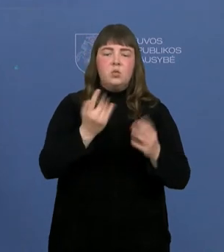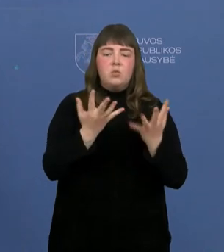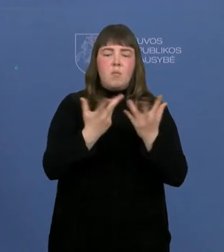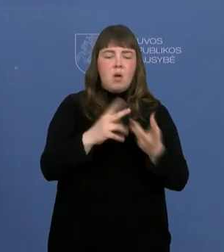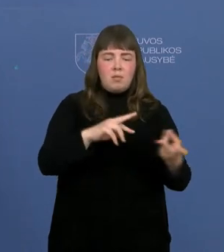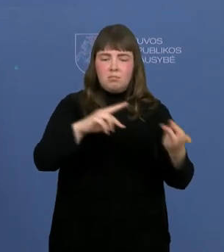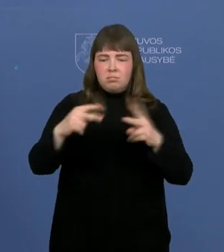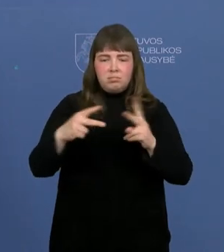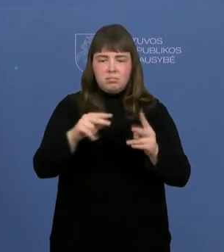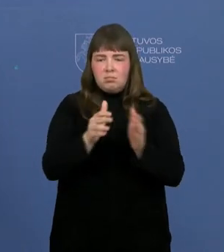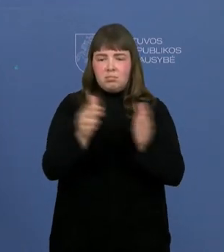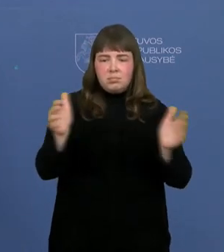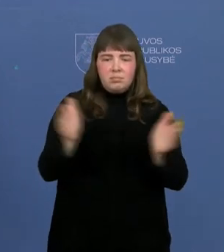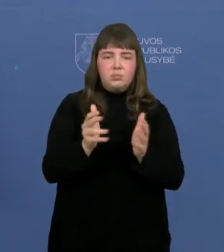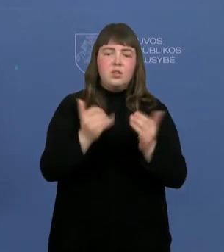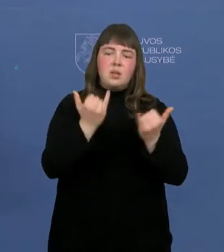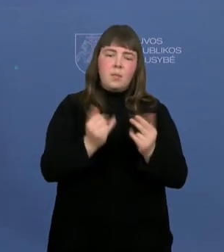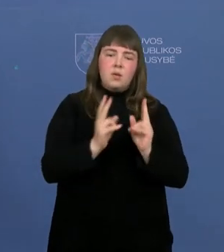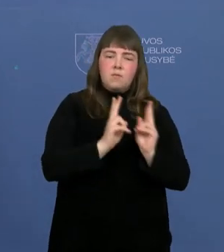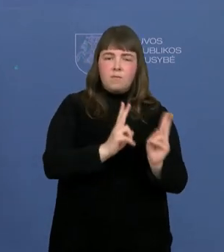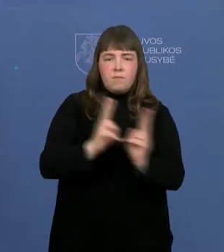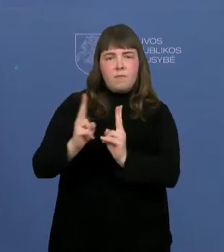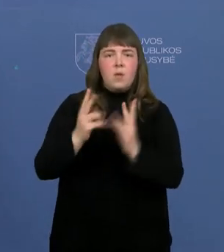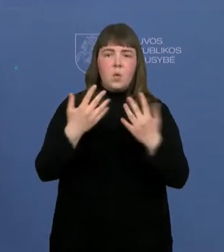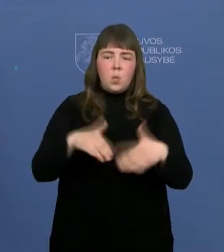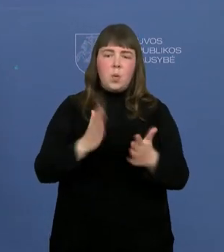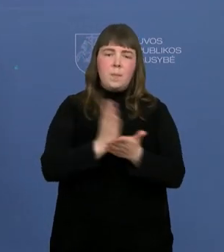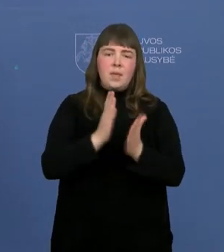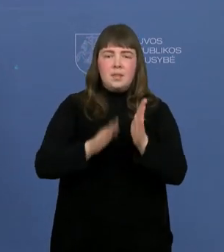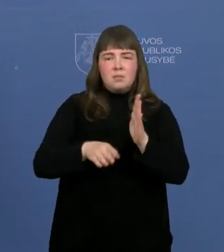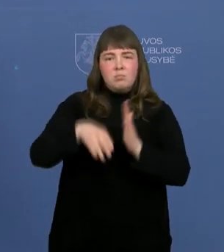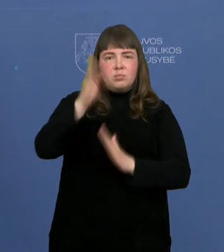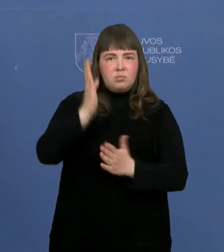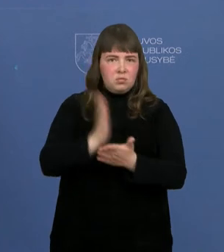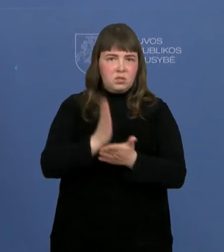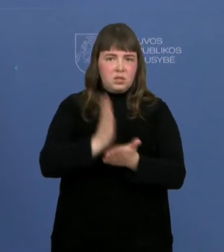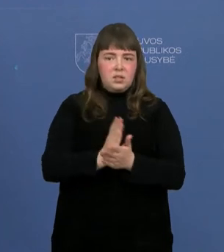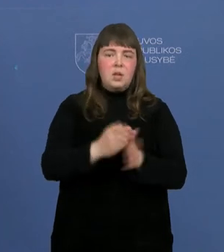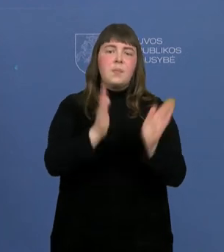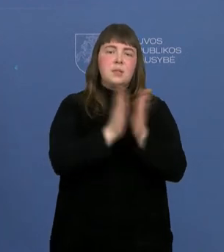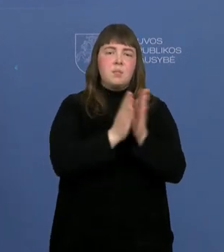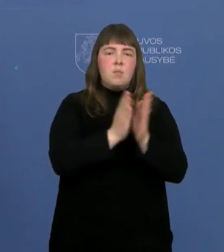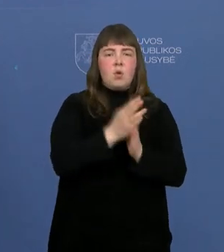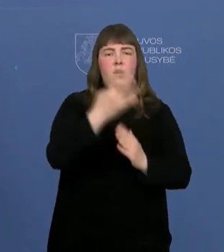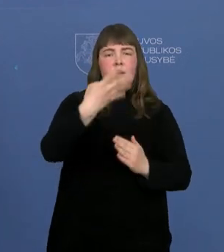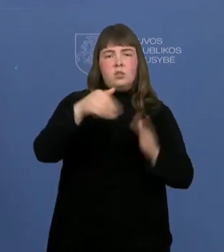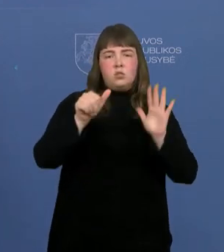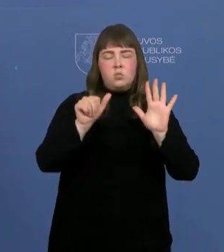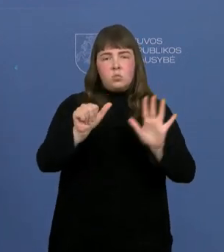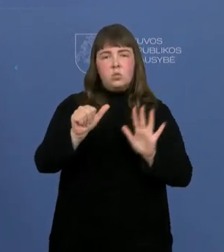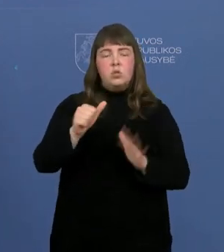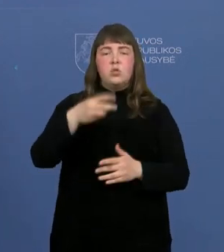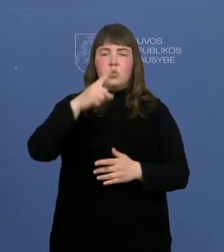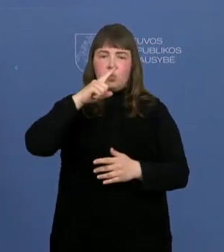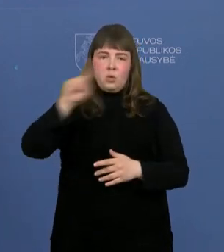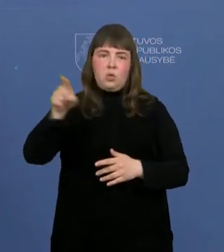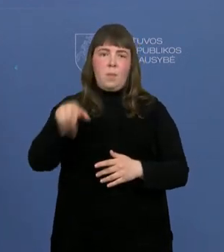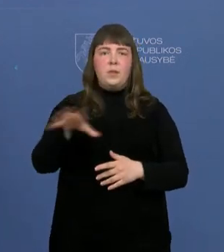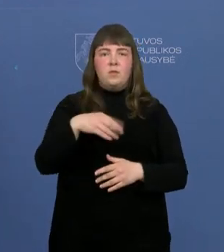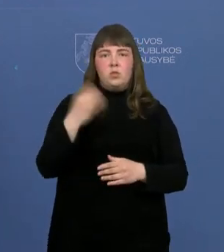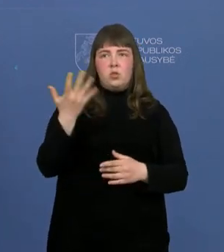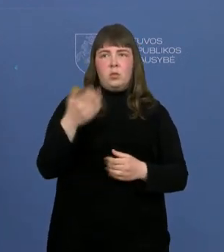šiuo metu šiek tiek stabilizavosi, bet vis tiek augimas yra. Viso mes prašome 46 milijonų, bet čia visom šveitimo reikmėm.